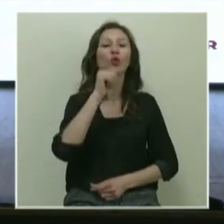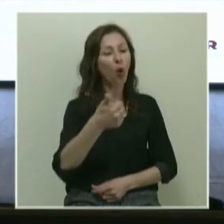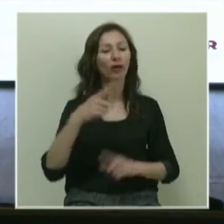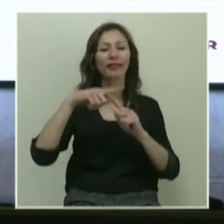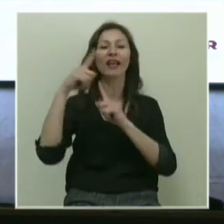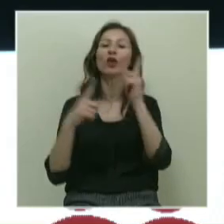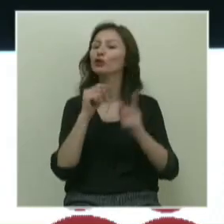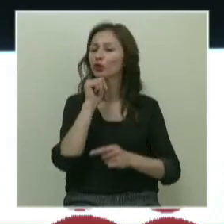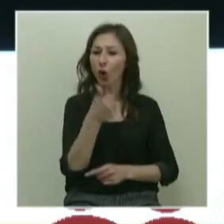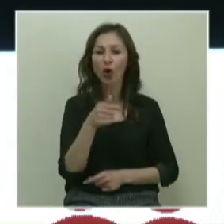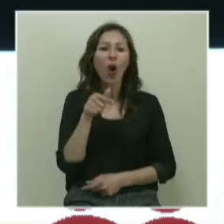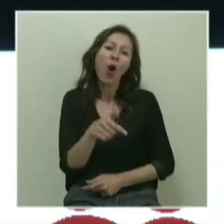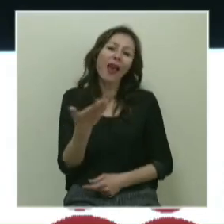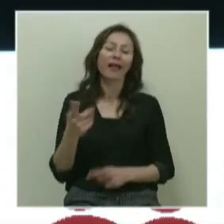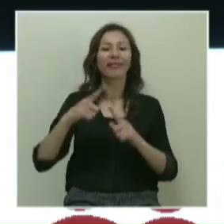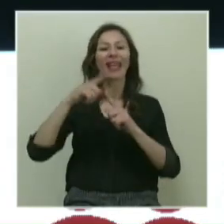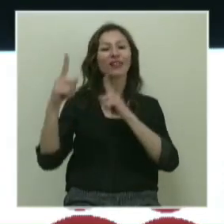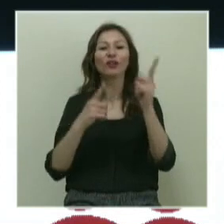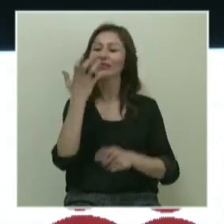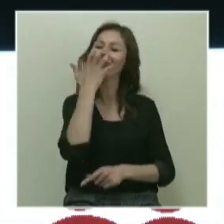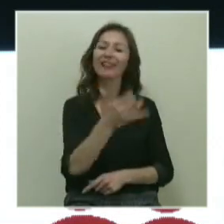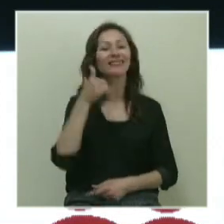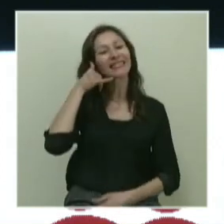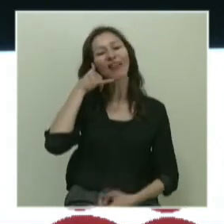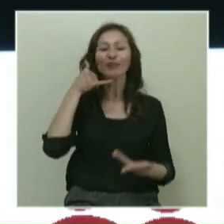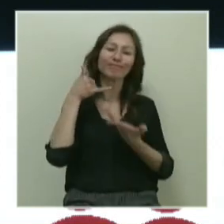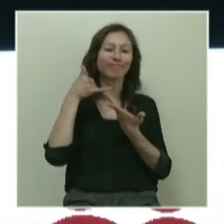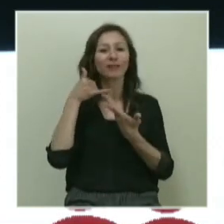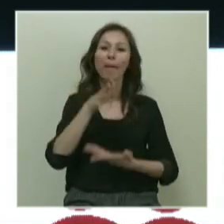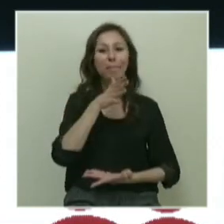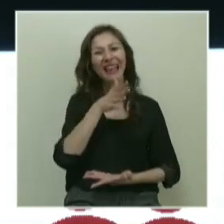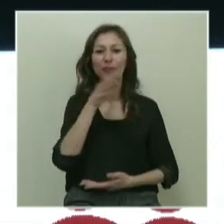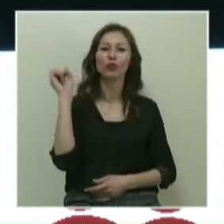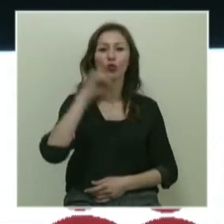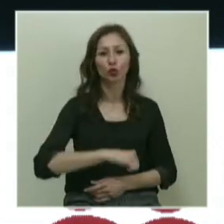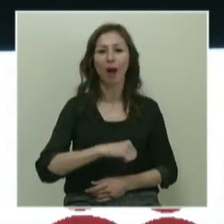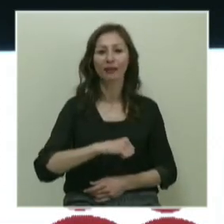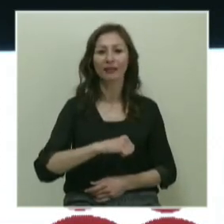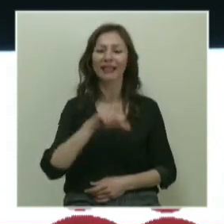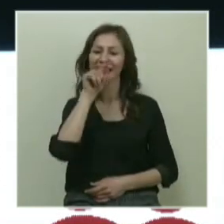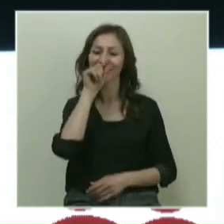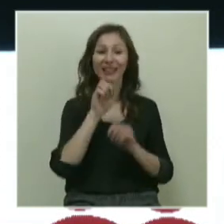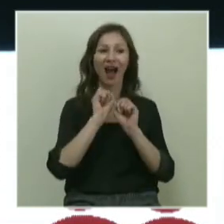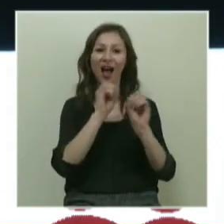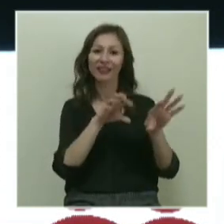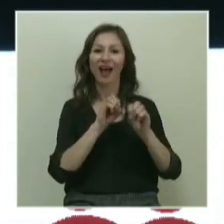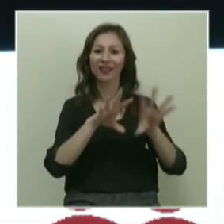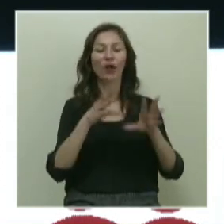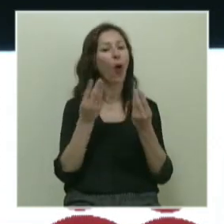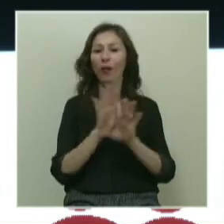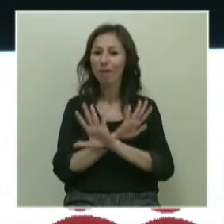teknoloji yok. Öyle teknolojinin yarattığı cep telefonunuzla, bilim düşmanlığı tweetleri atmakla olmuyor.